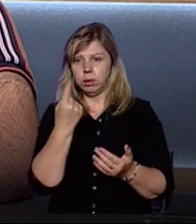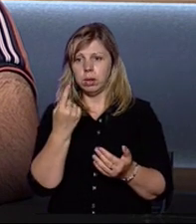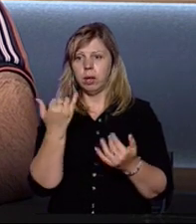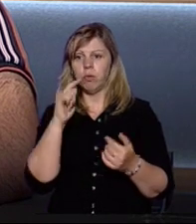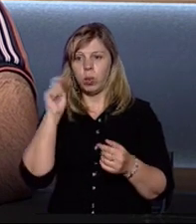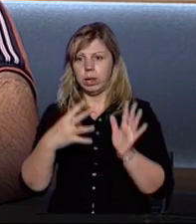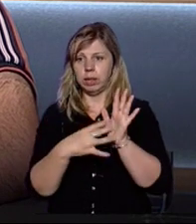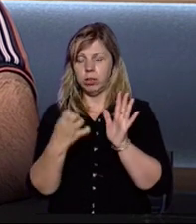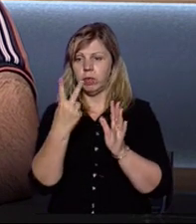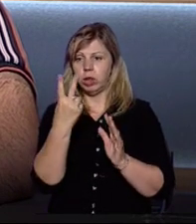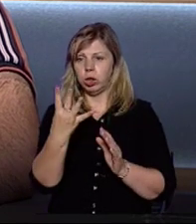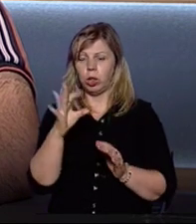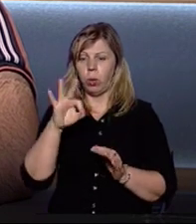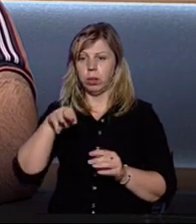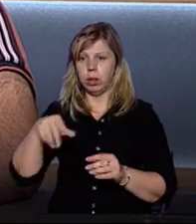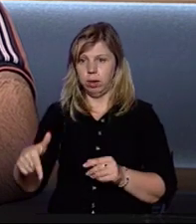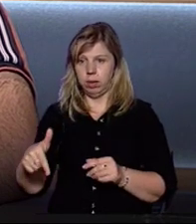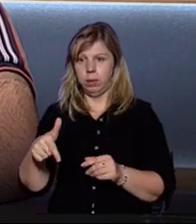Україні є 924 ОТГ,